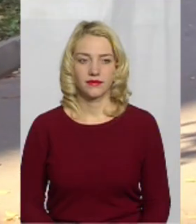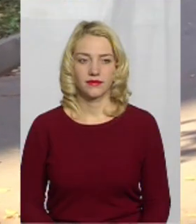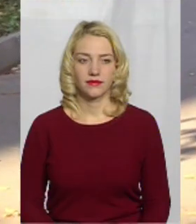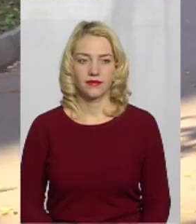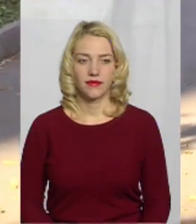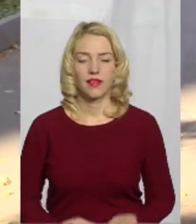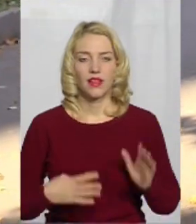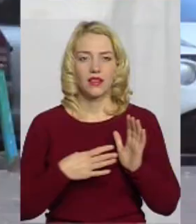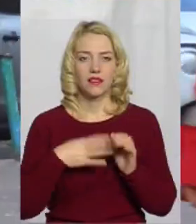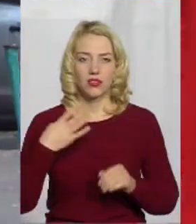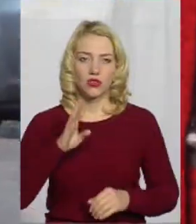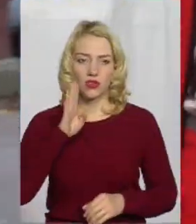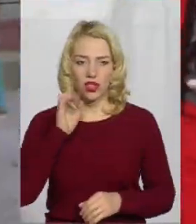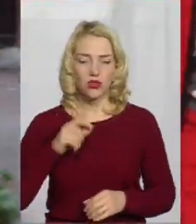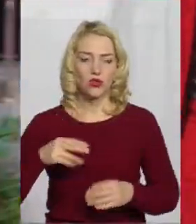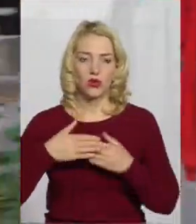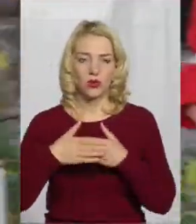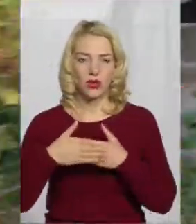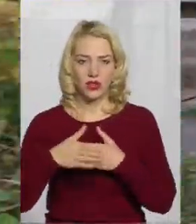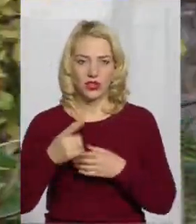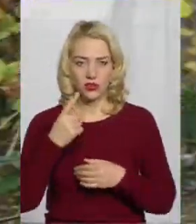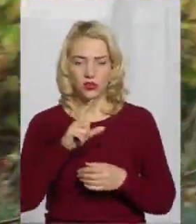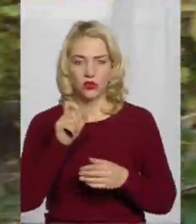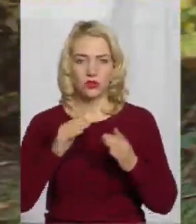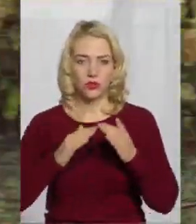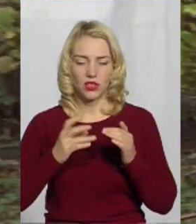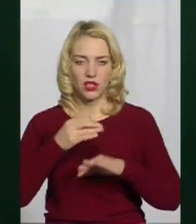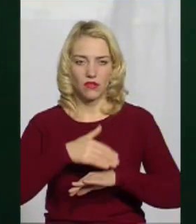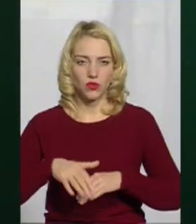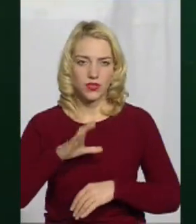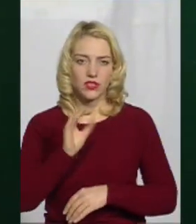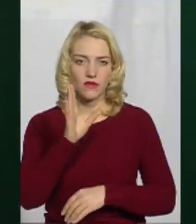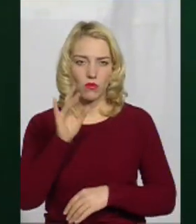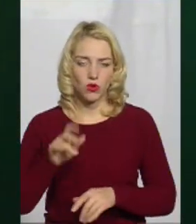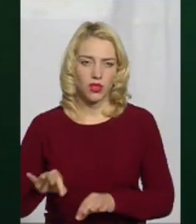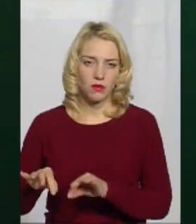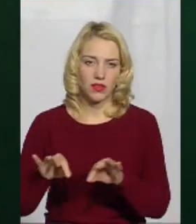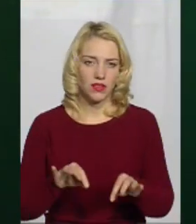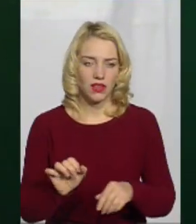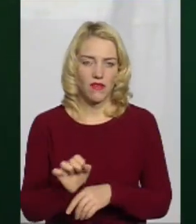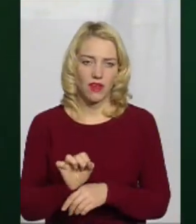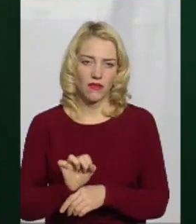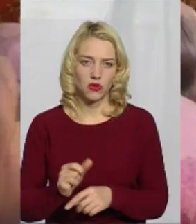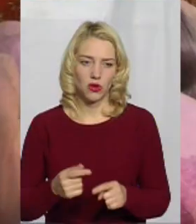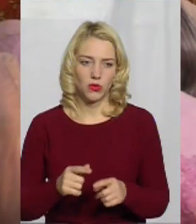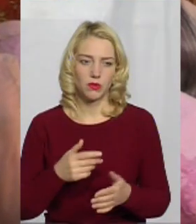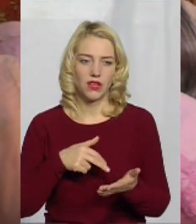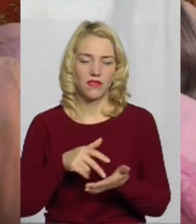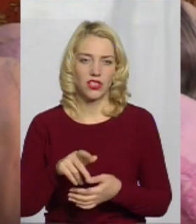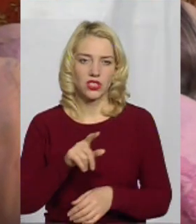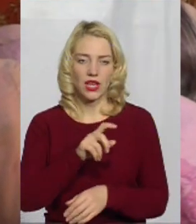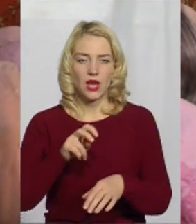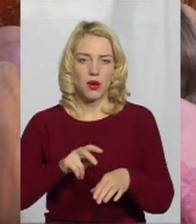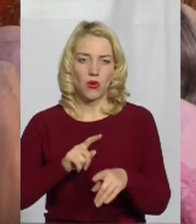9.40 ранку до під'їзду одного з будинків на вулиці Свобода під'їхав Томбіль, з якого вийшла бригада медиків паліативної допомоги. Вони